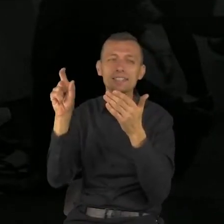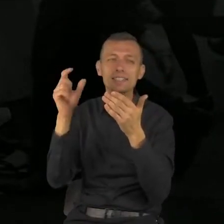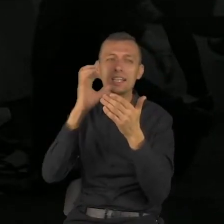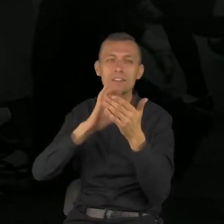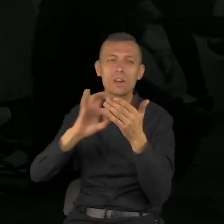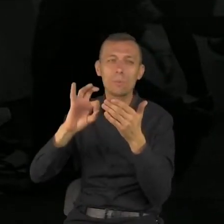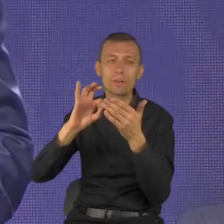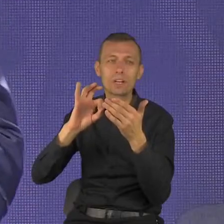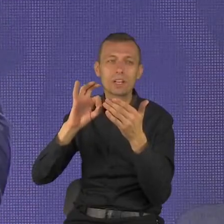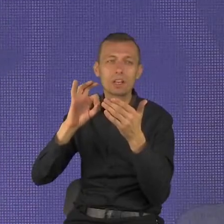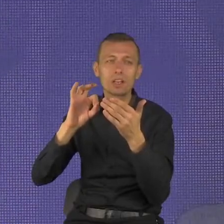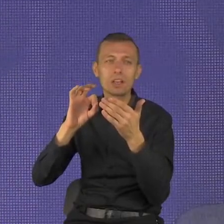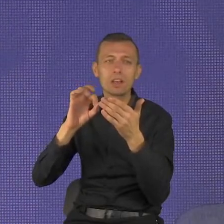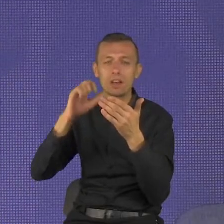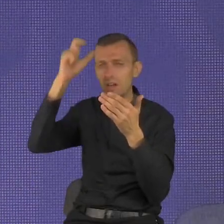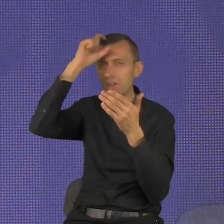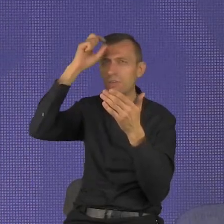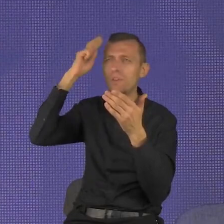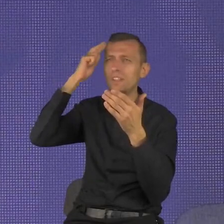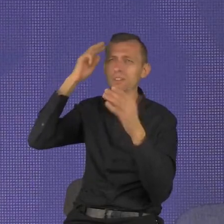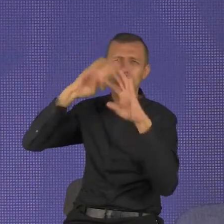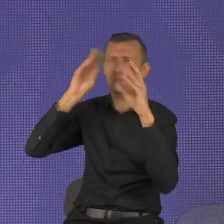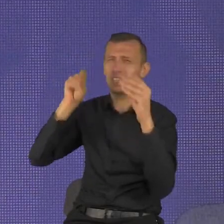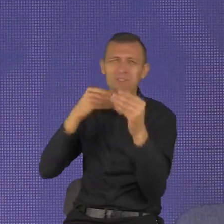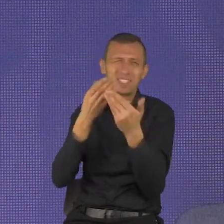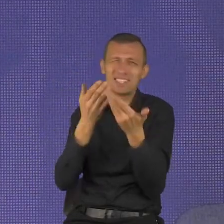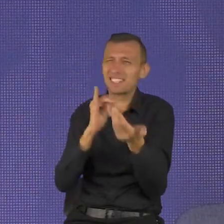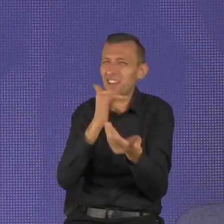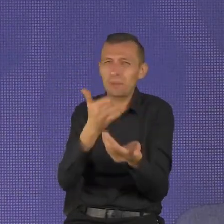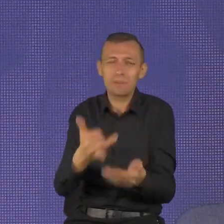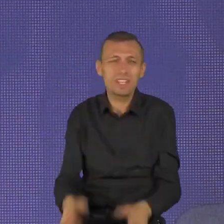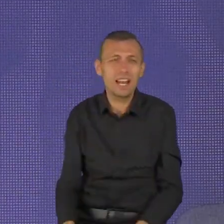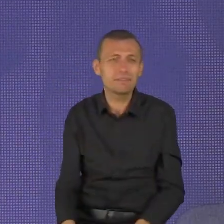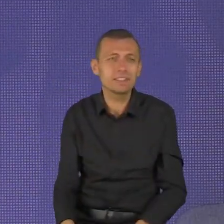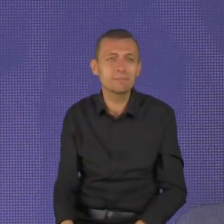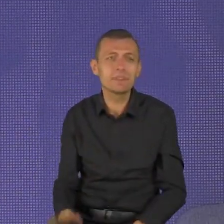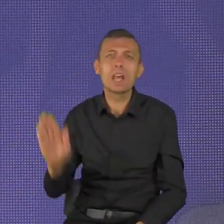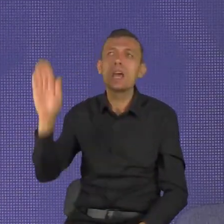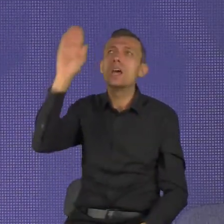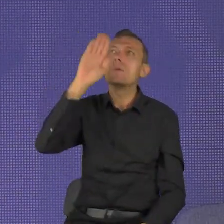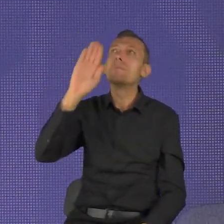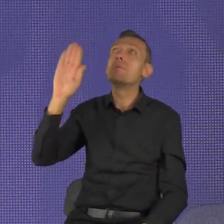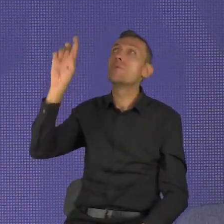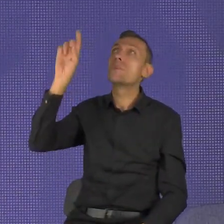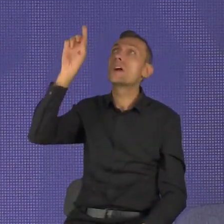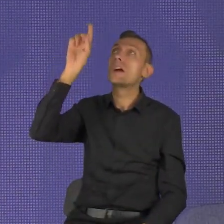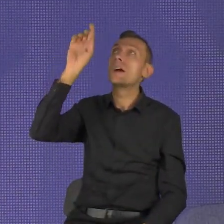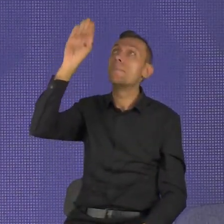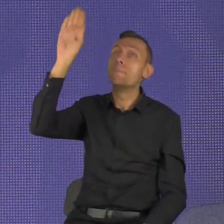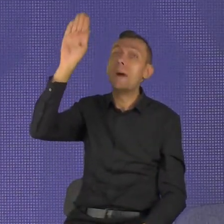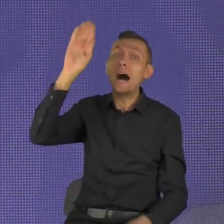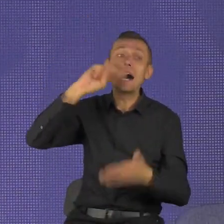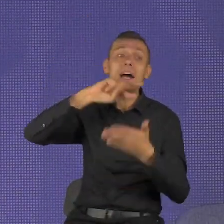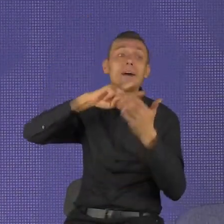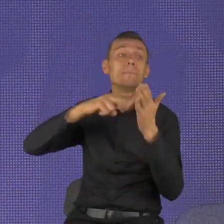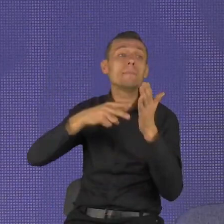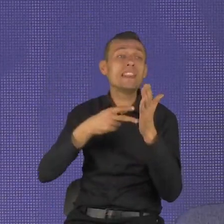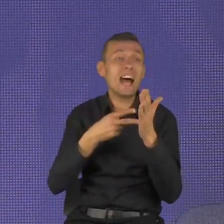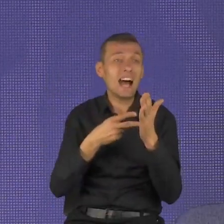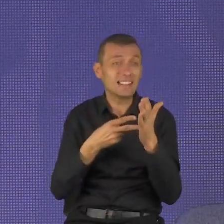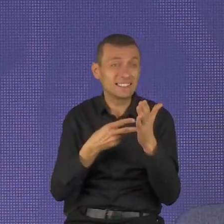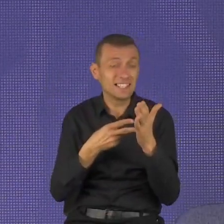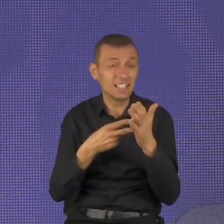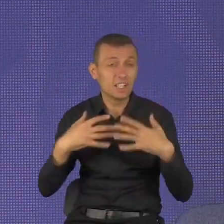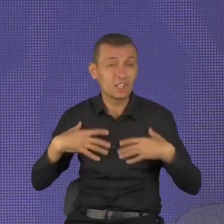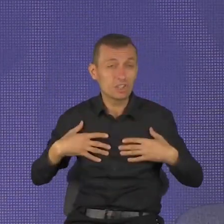końca. Bóg nie tylko ma plan dla twojego życia i mojego życia, On ma również dla tego życia terminasz. Jedną